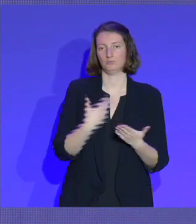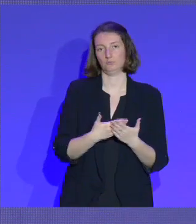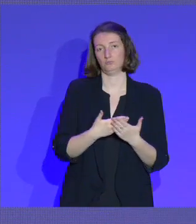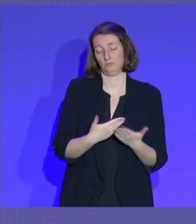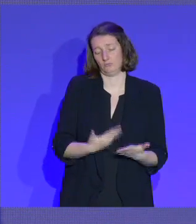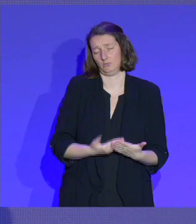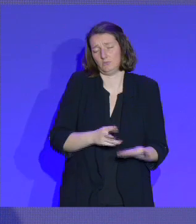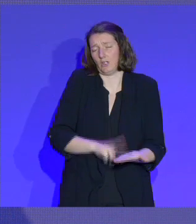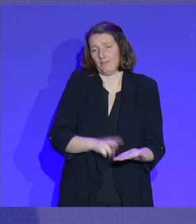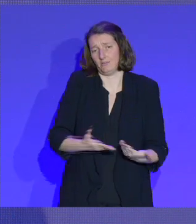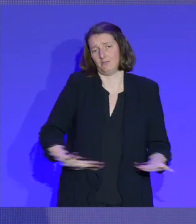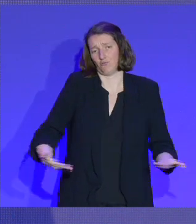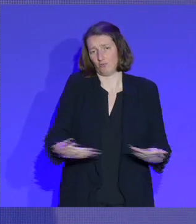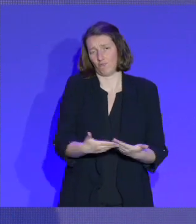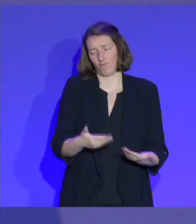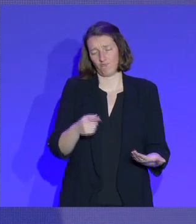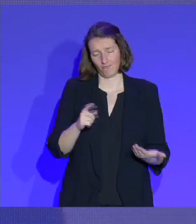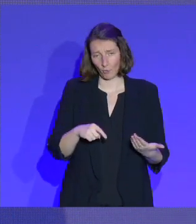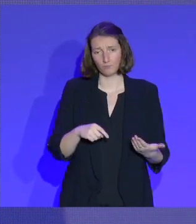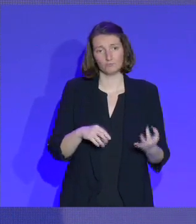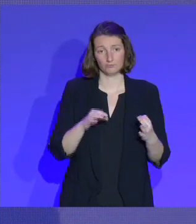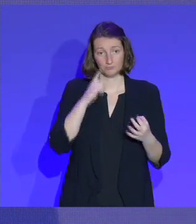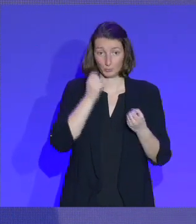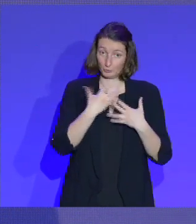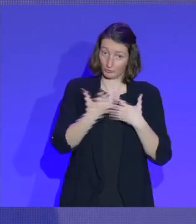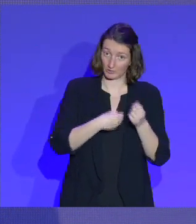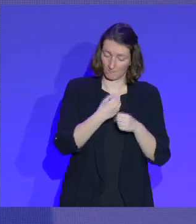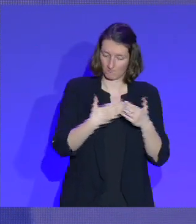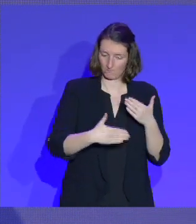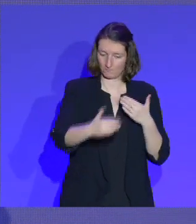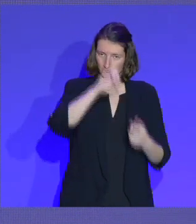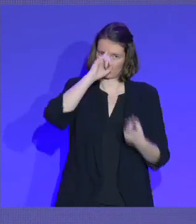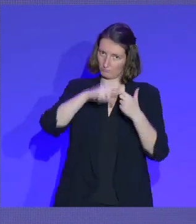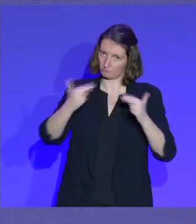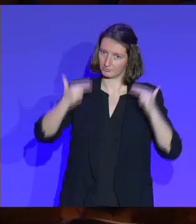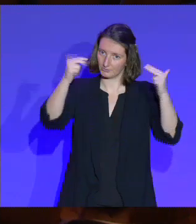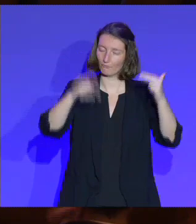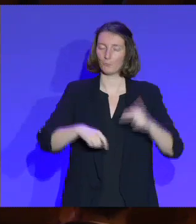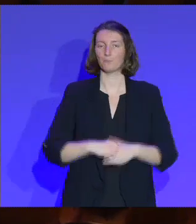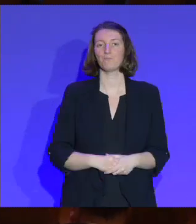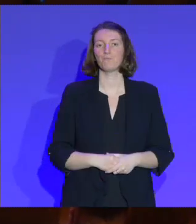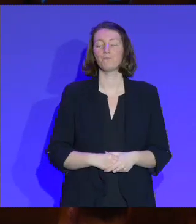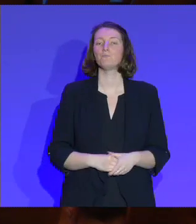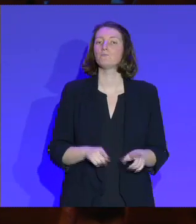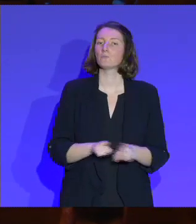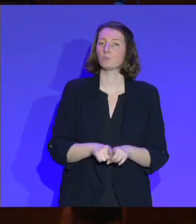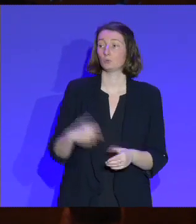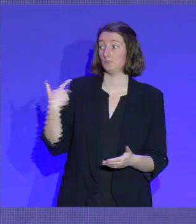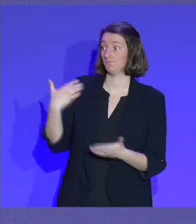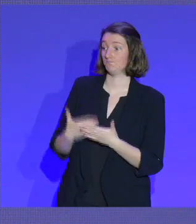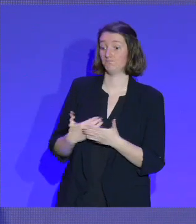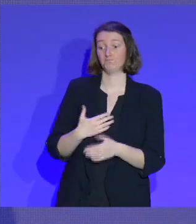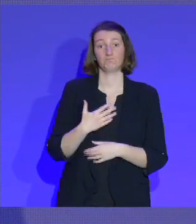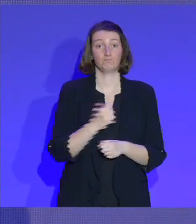réalité. Ça doit dire, pour les années qui viennent, une ambition. Mais on sort aussi d'une période de Covid.